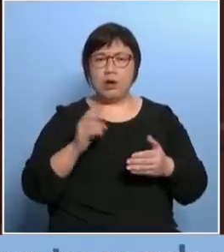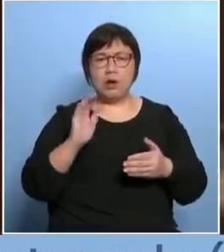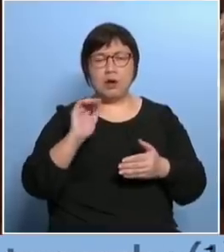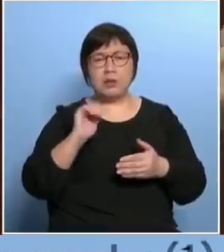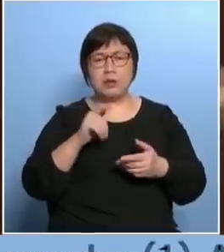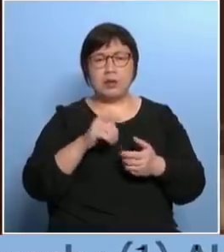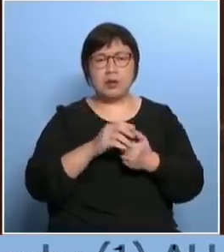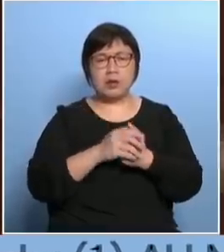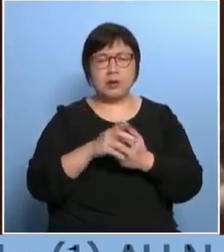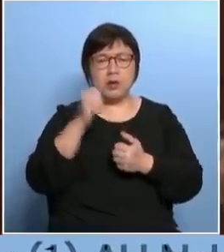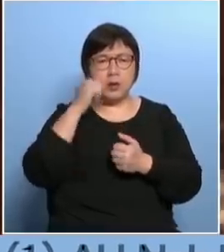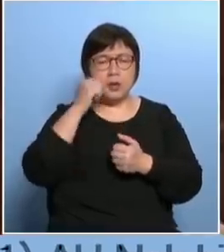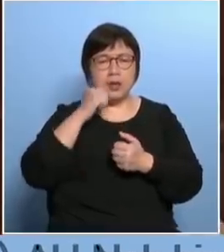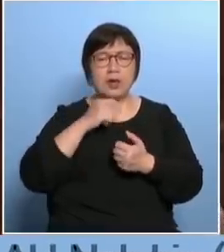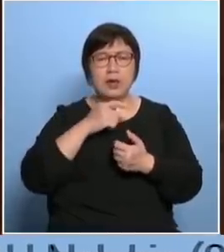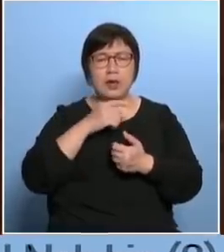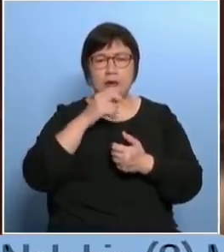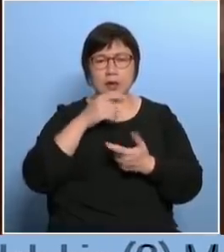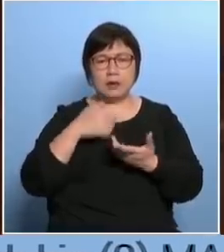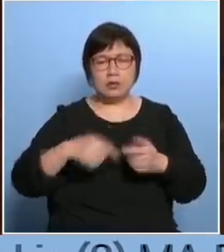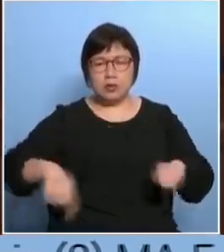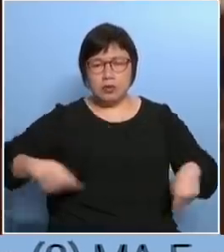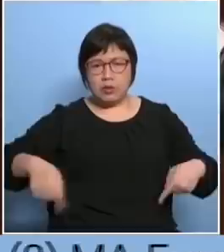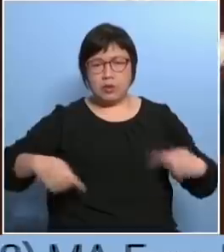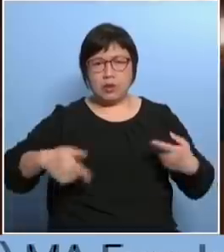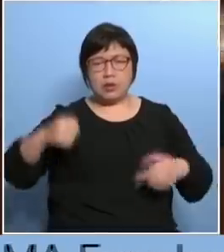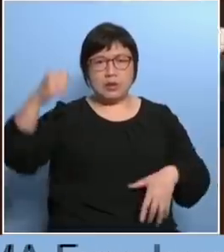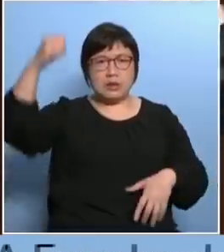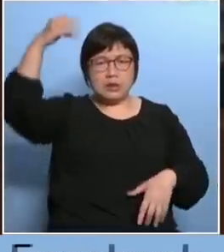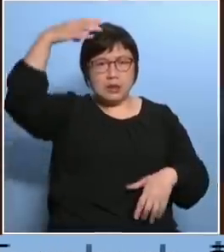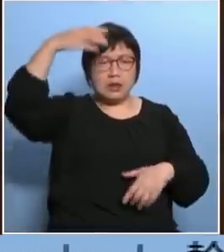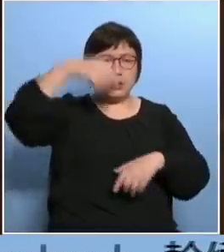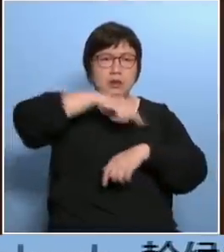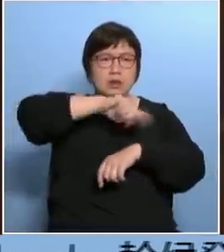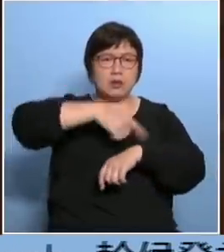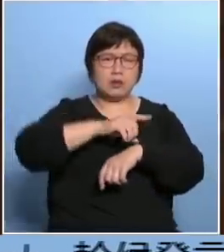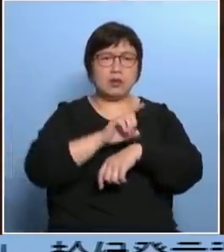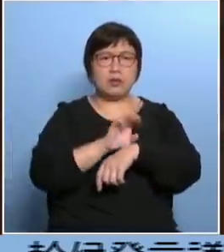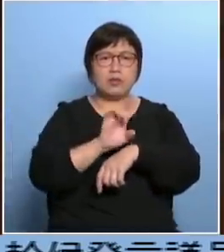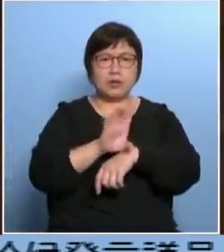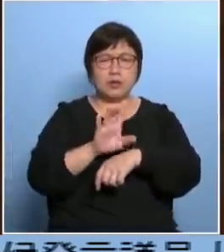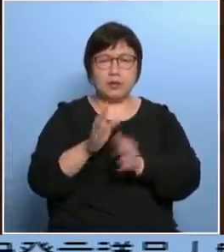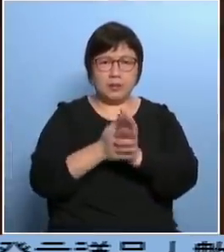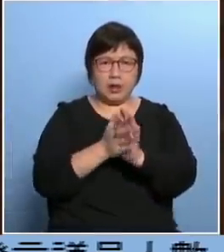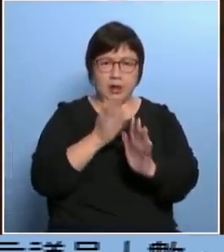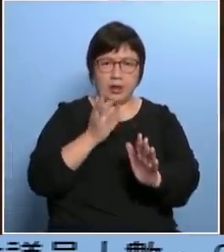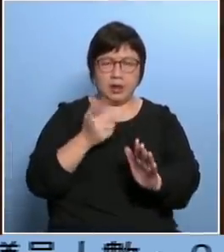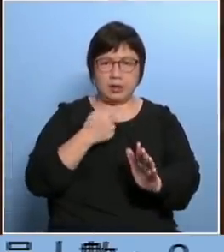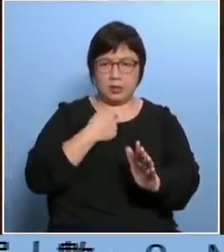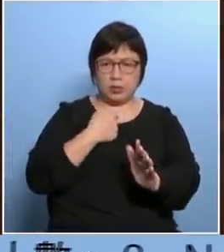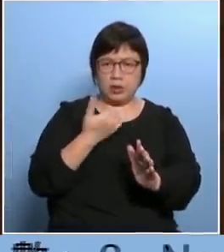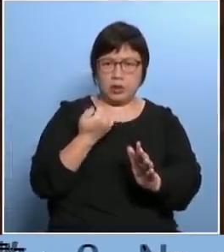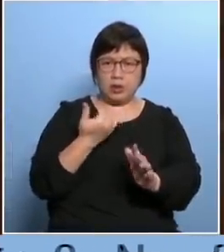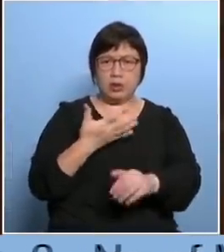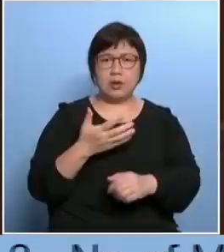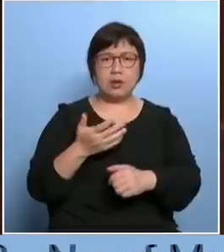可以意思要那个老人家坐着轮椅烈日当空一个钟头三个字去排队啊我们说